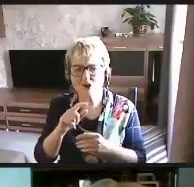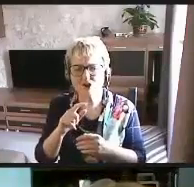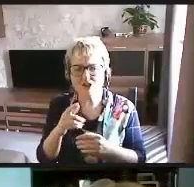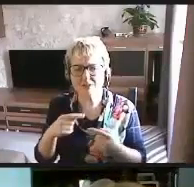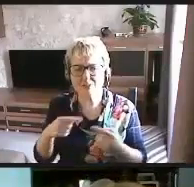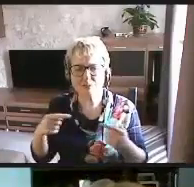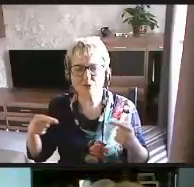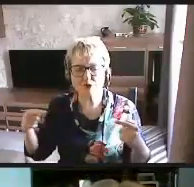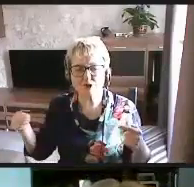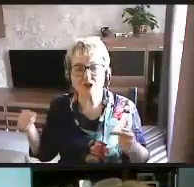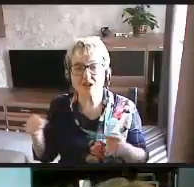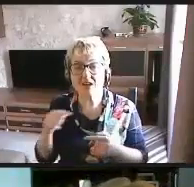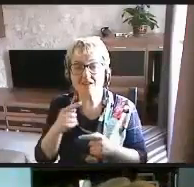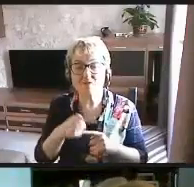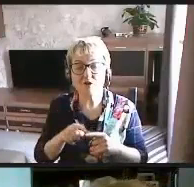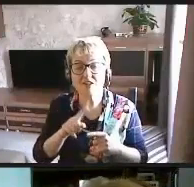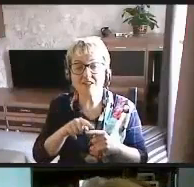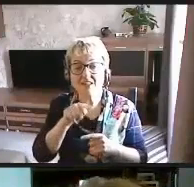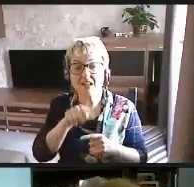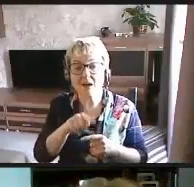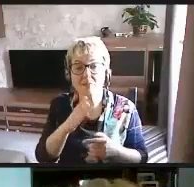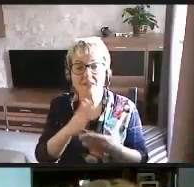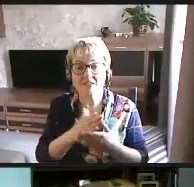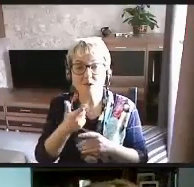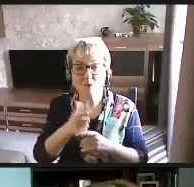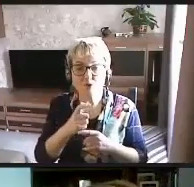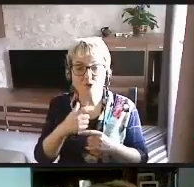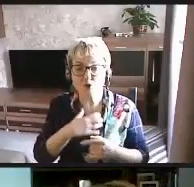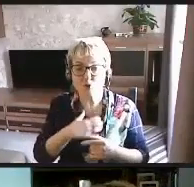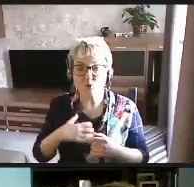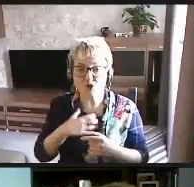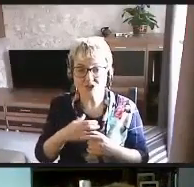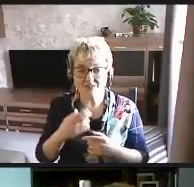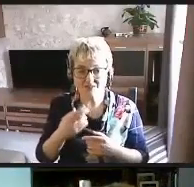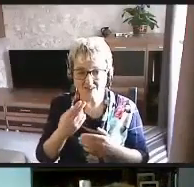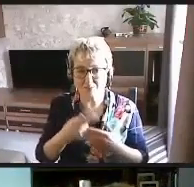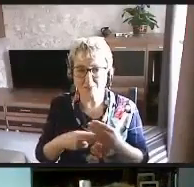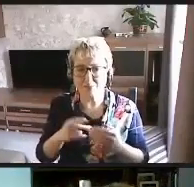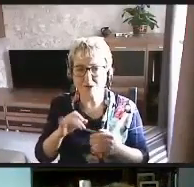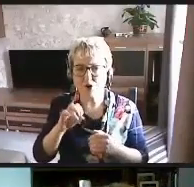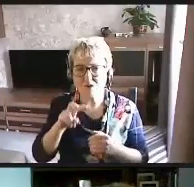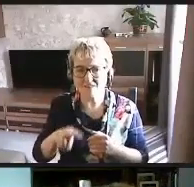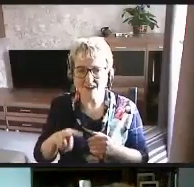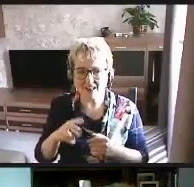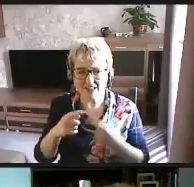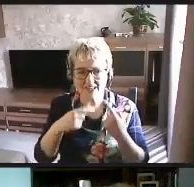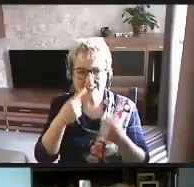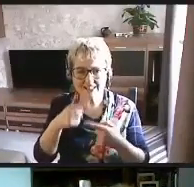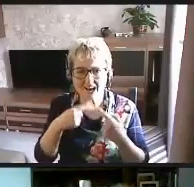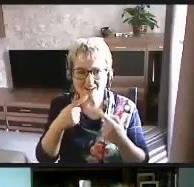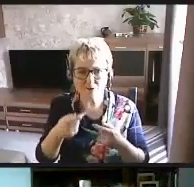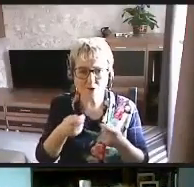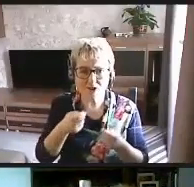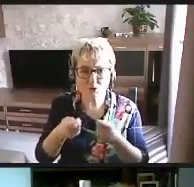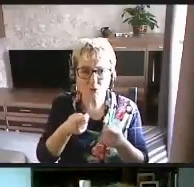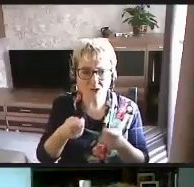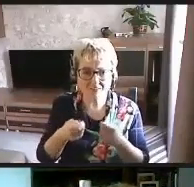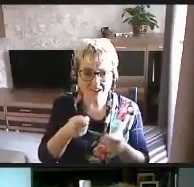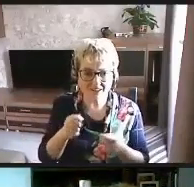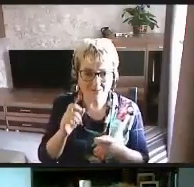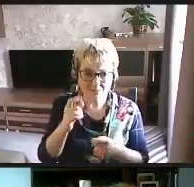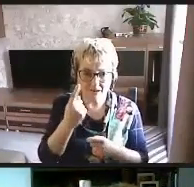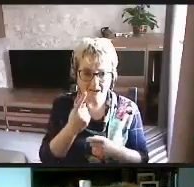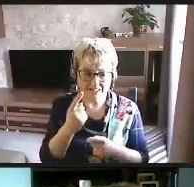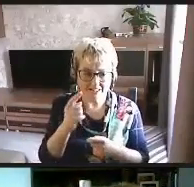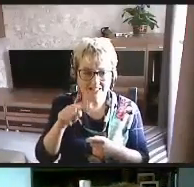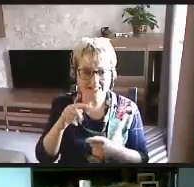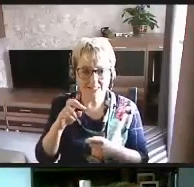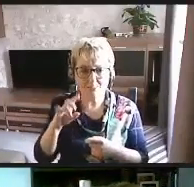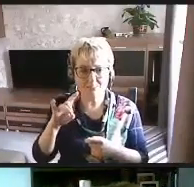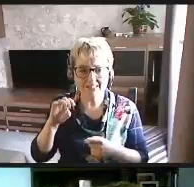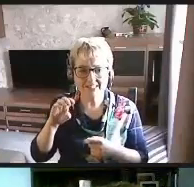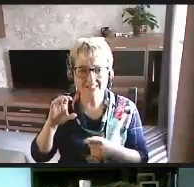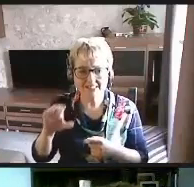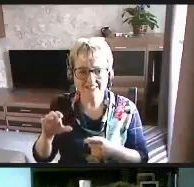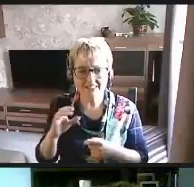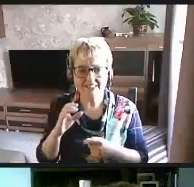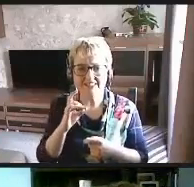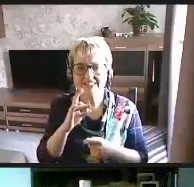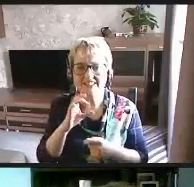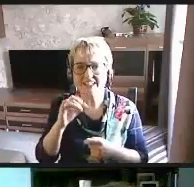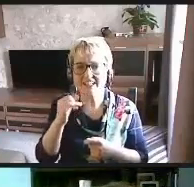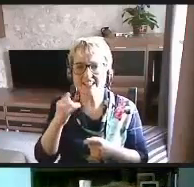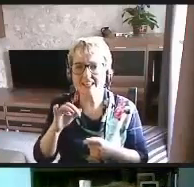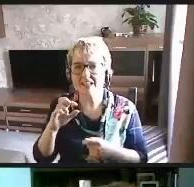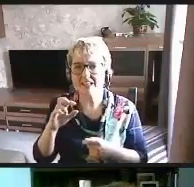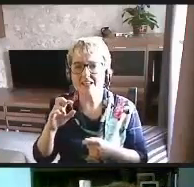И вот там есть очень существенные провалы доступности. И разговор с руководителем вот 1С Bitrix с Сергеем Рыжиковым